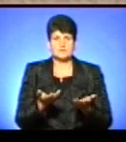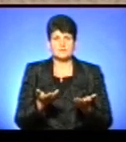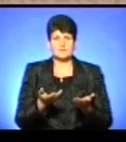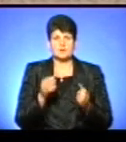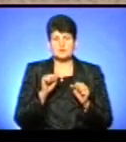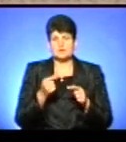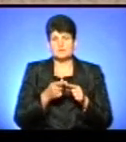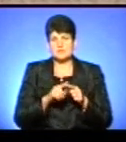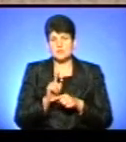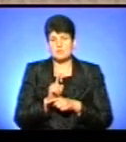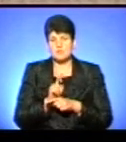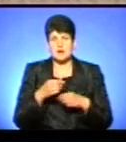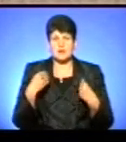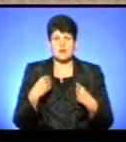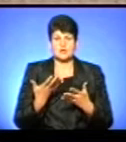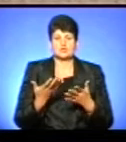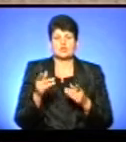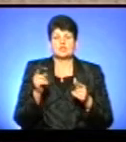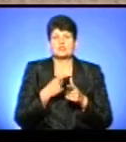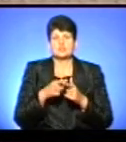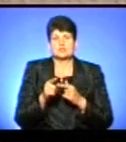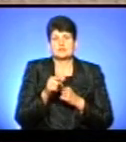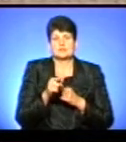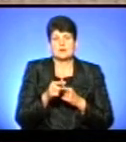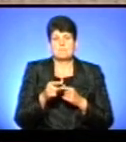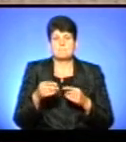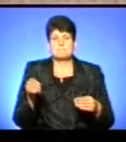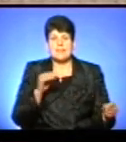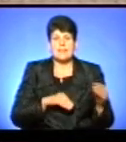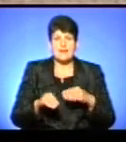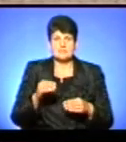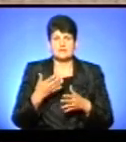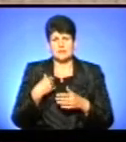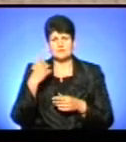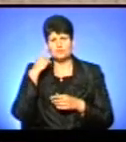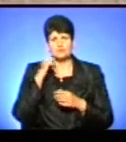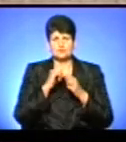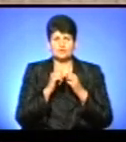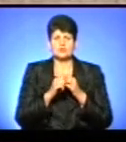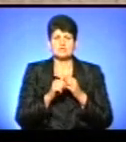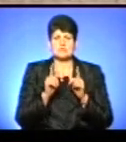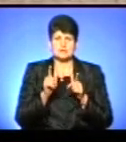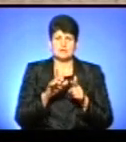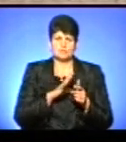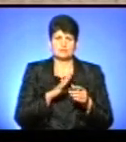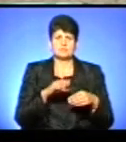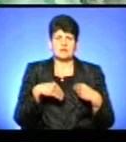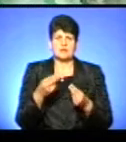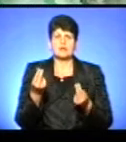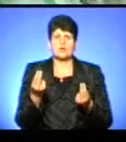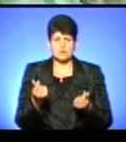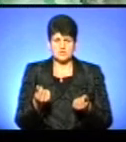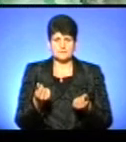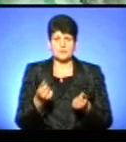нормальні речі, там всякі ці пленки, чи що вони, але я думаю, що кожен б згідний був на те, щоб давали гроші.